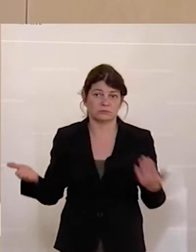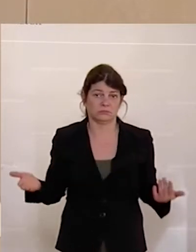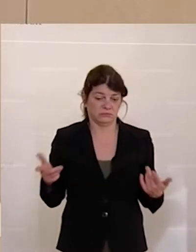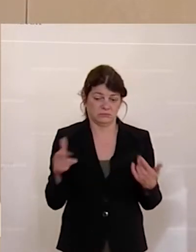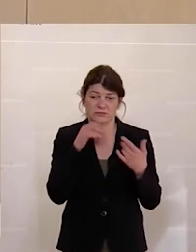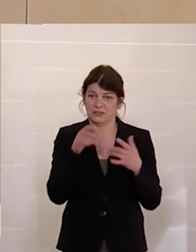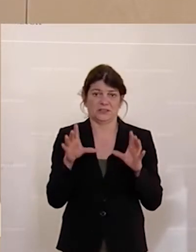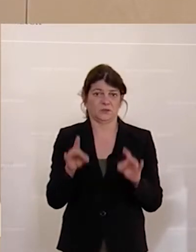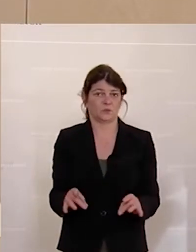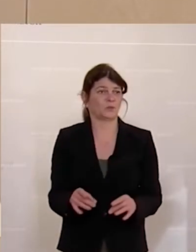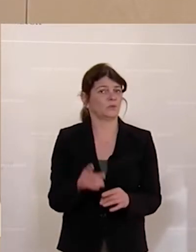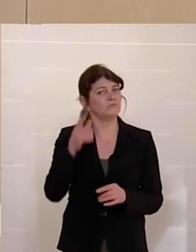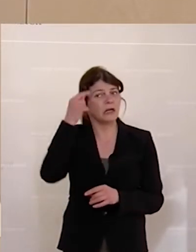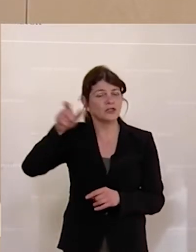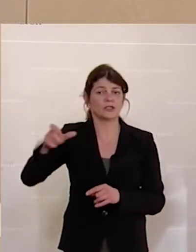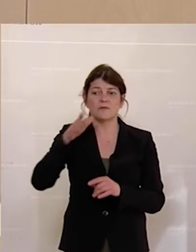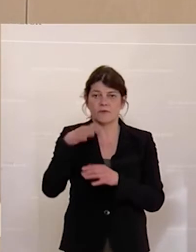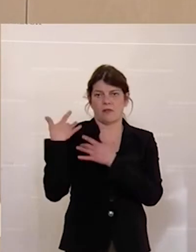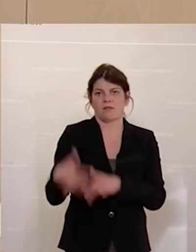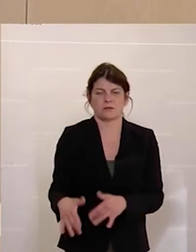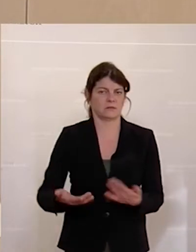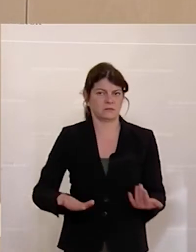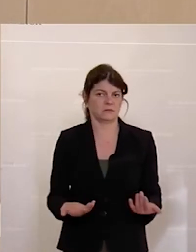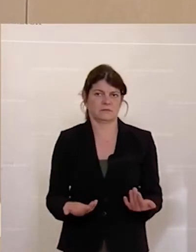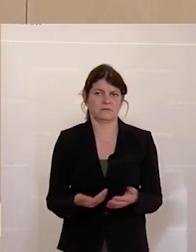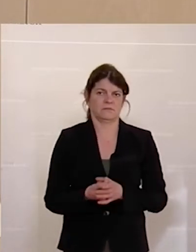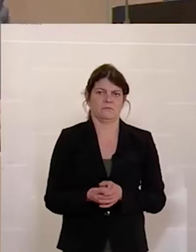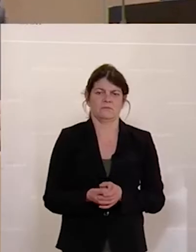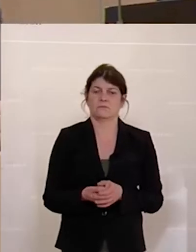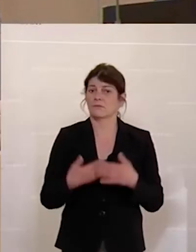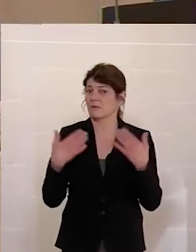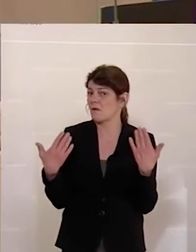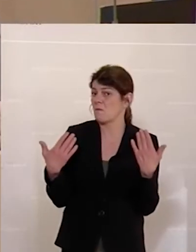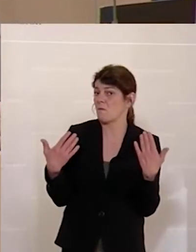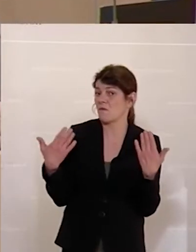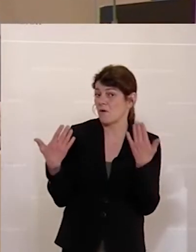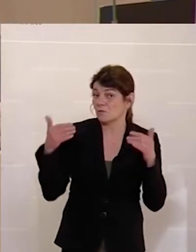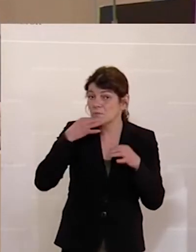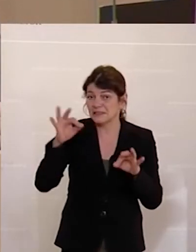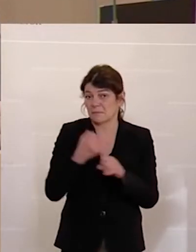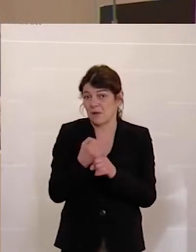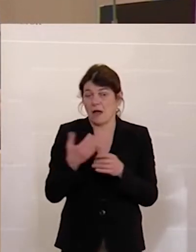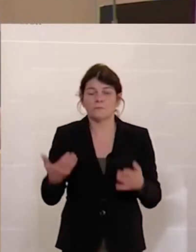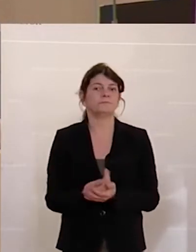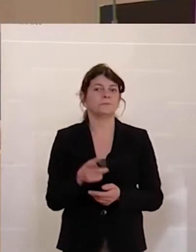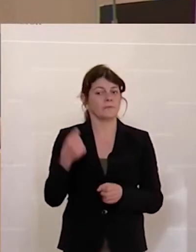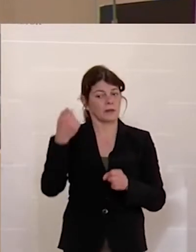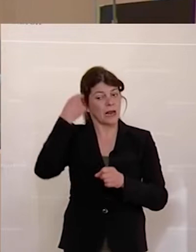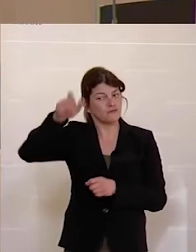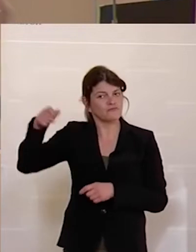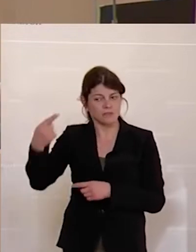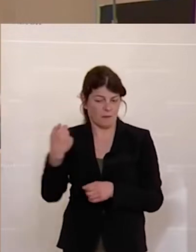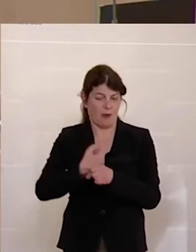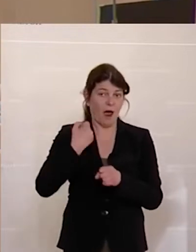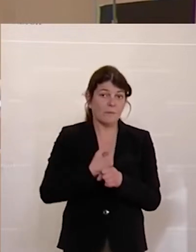einer Entlastung der Menschen in diesem Land zu tun. Was wäre also zu tun? Denn arbeitenden Menschen muss